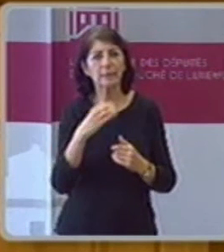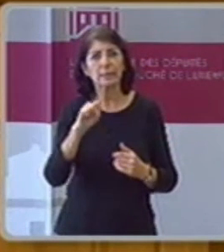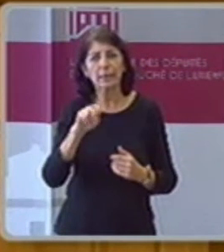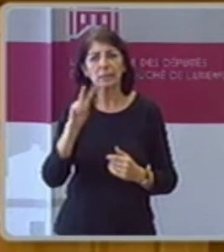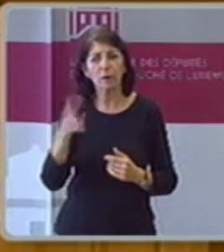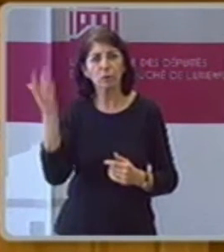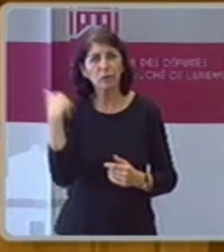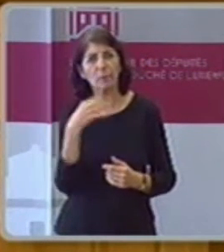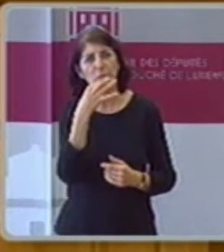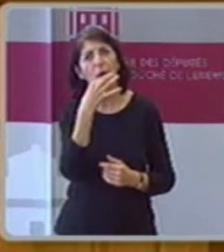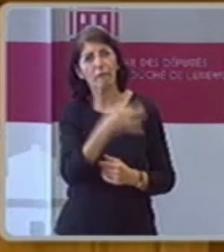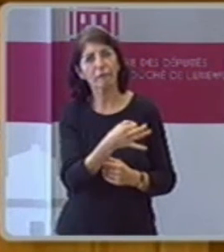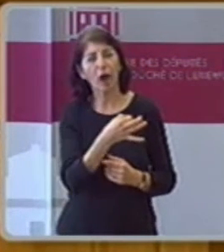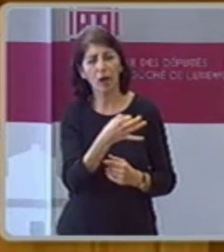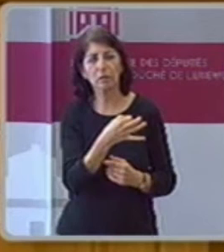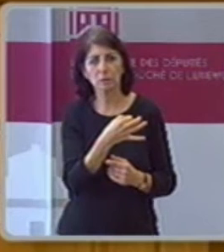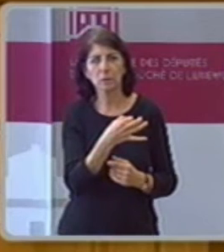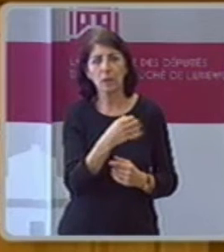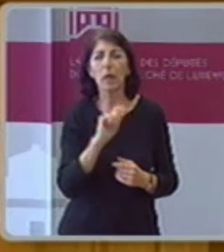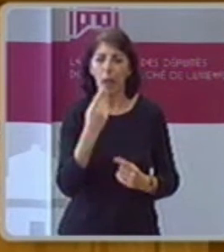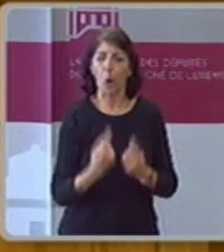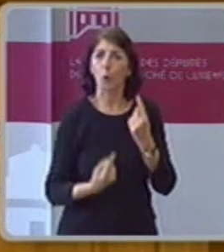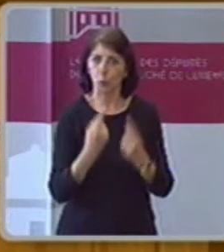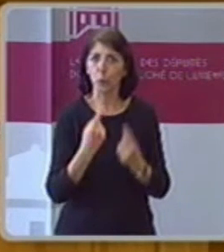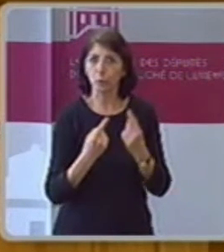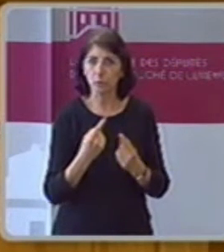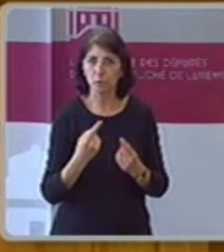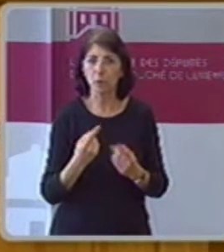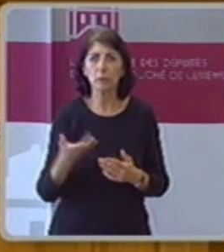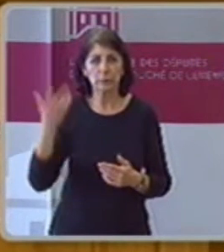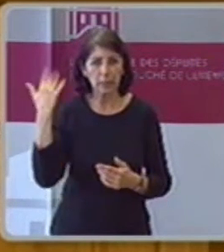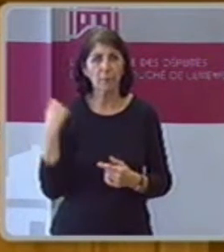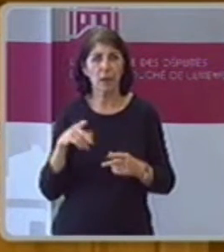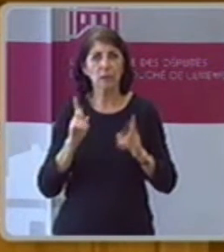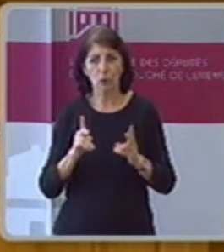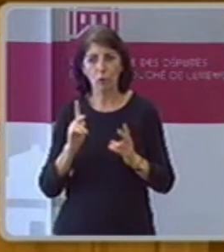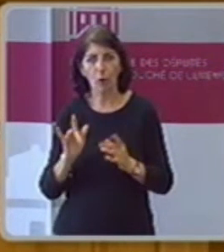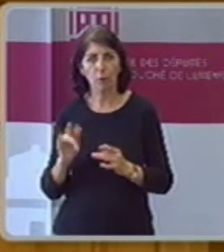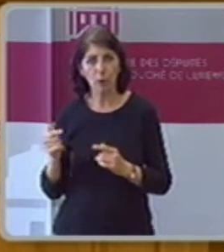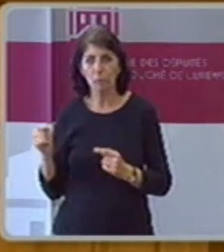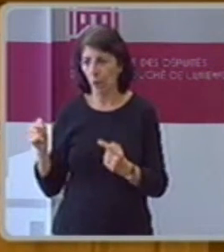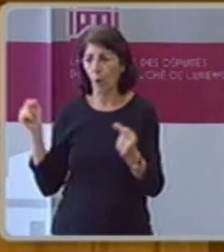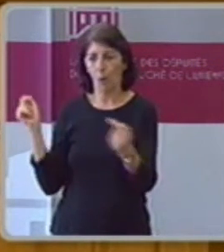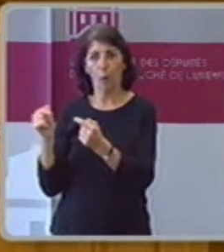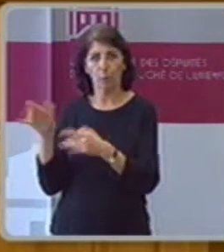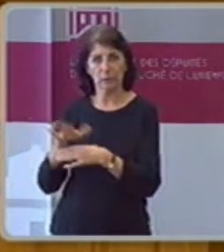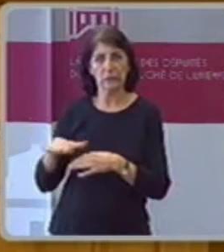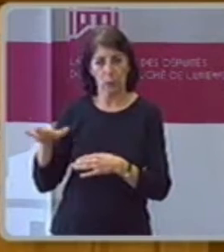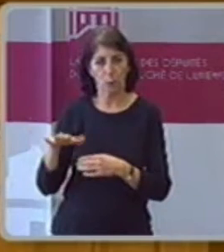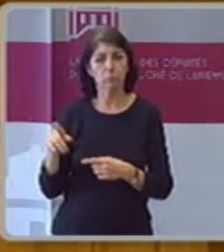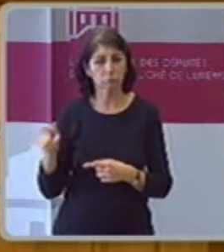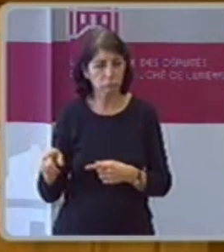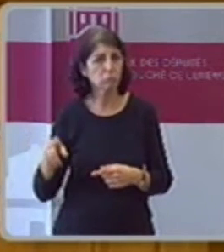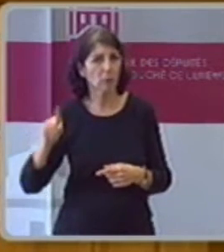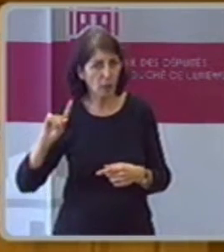an der Zukunft durch und heute wir brauchen